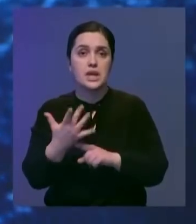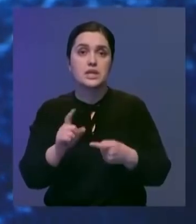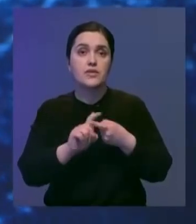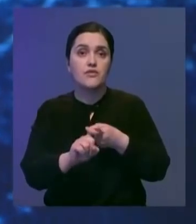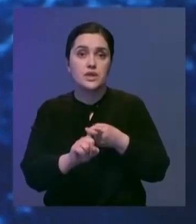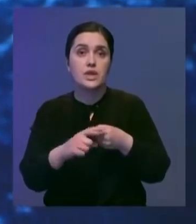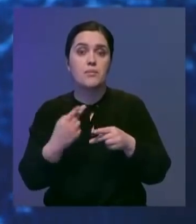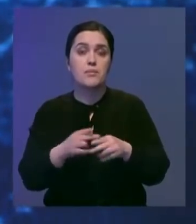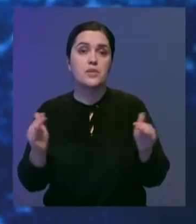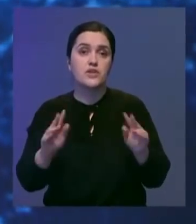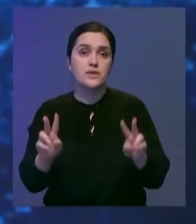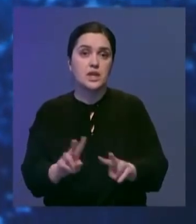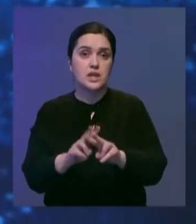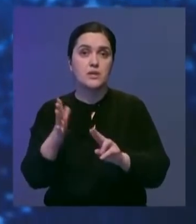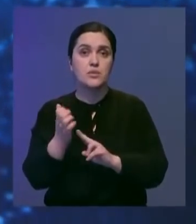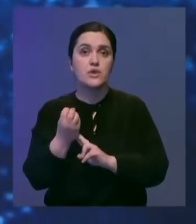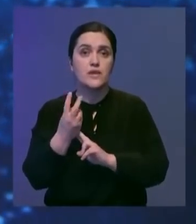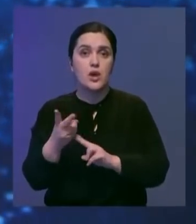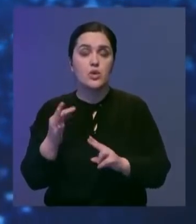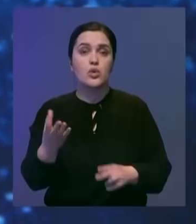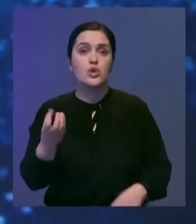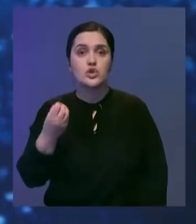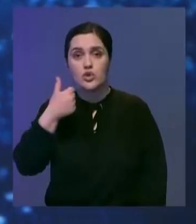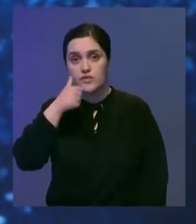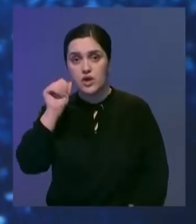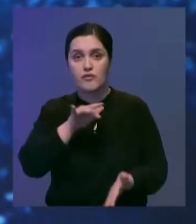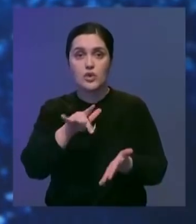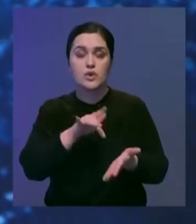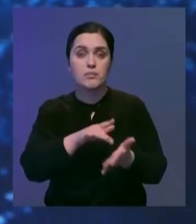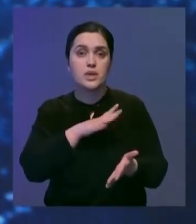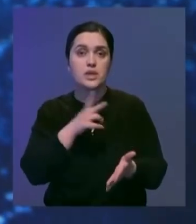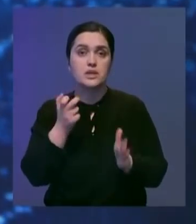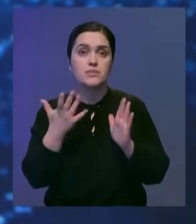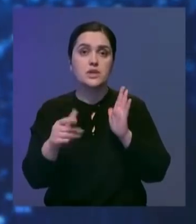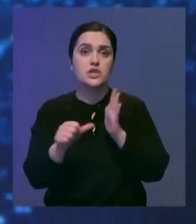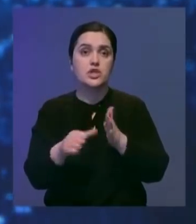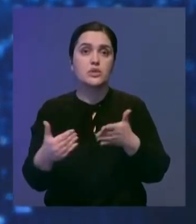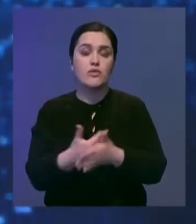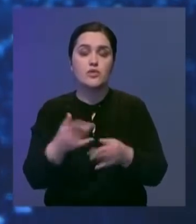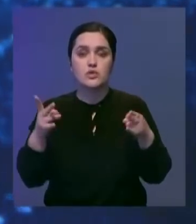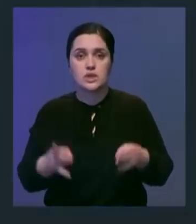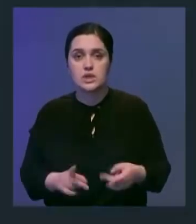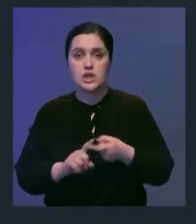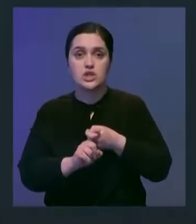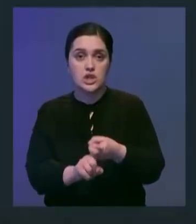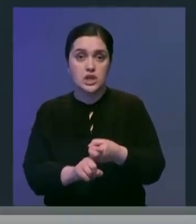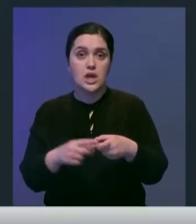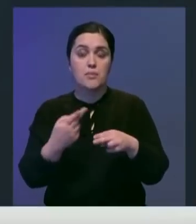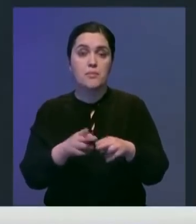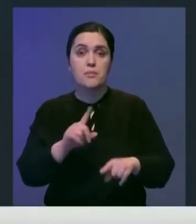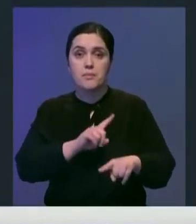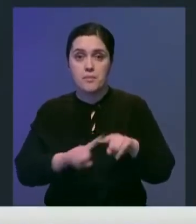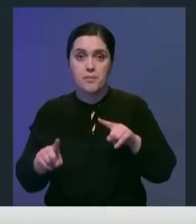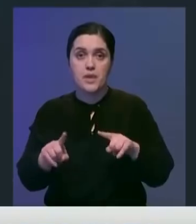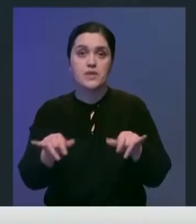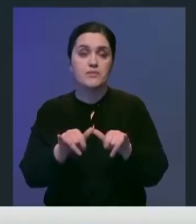инфицированных, немногим меньше в столице – 512. Но еще вчера в городе было 356 новых случаев заражения. То есть